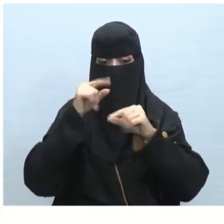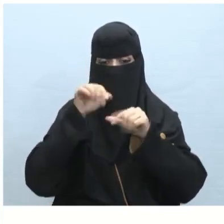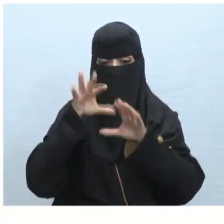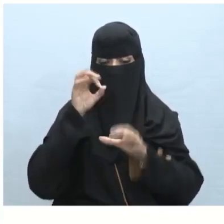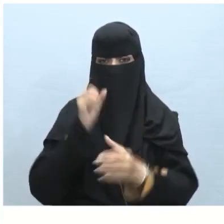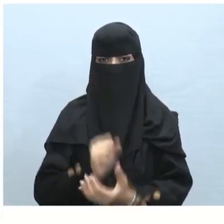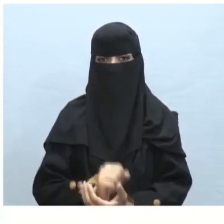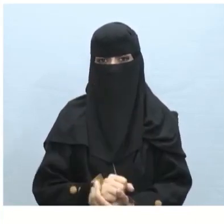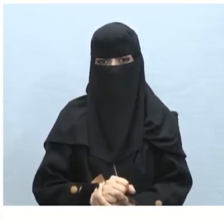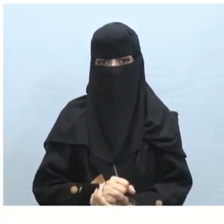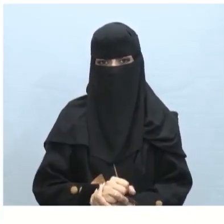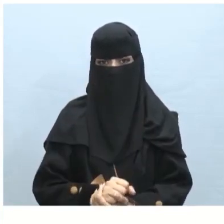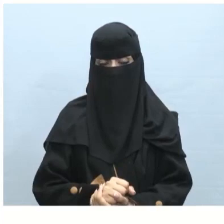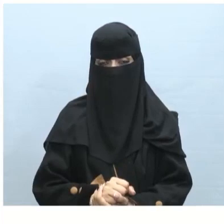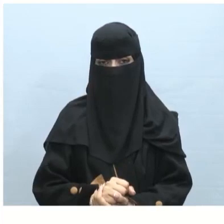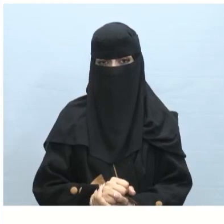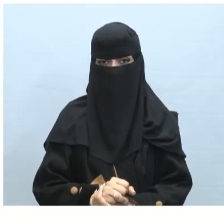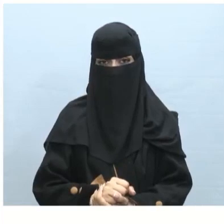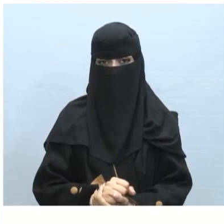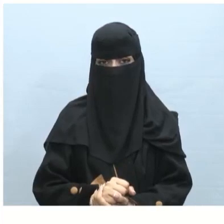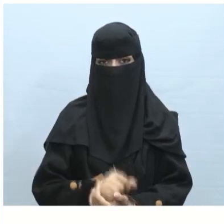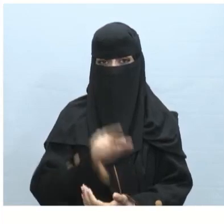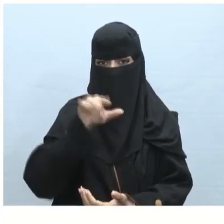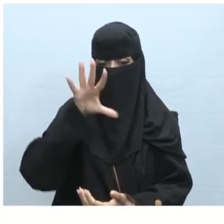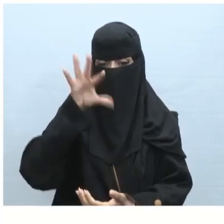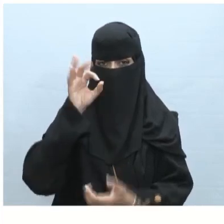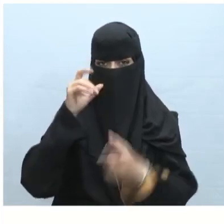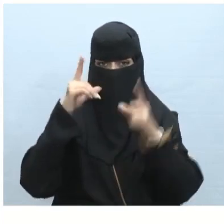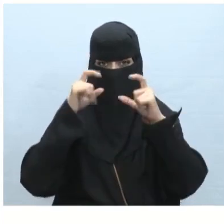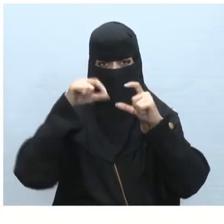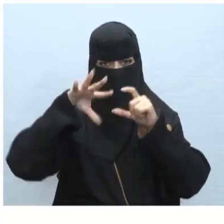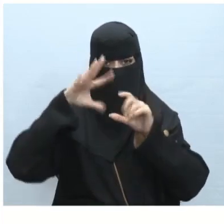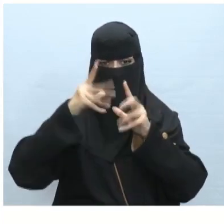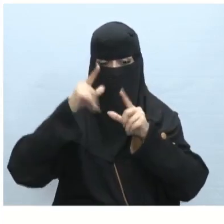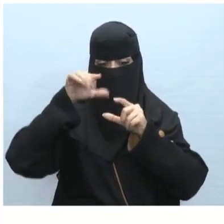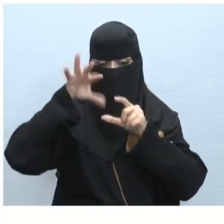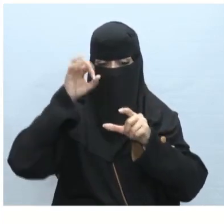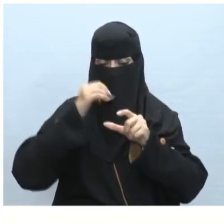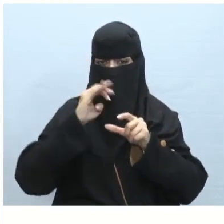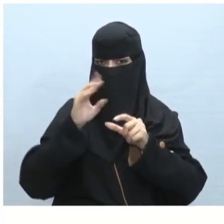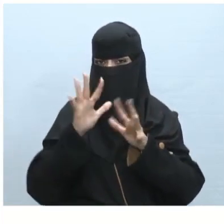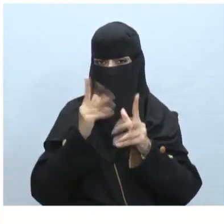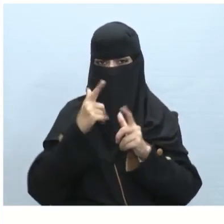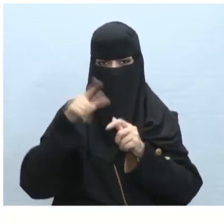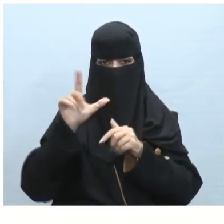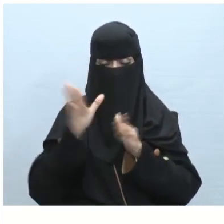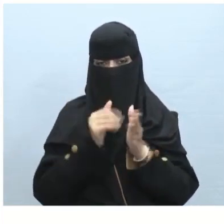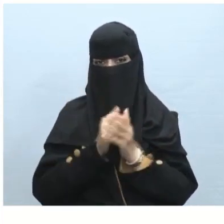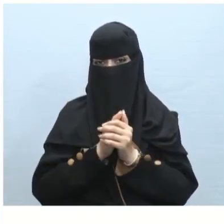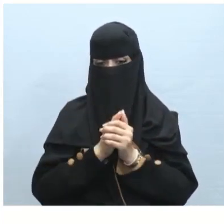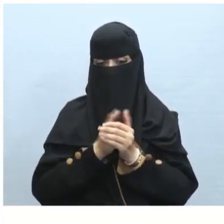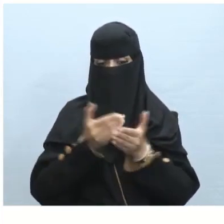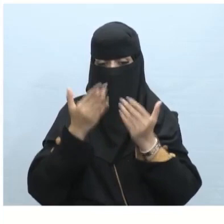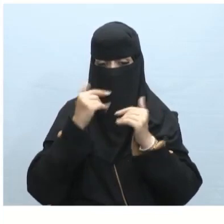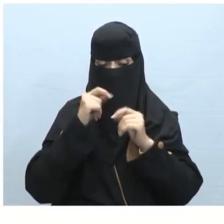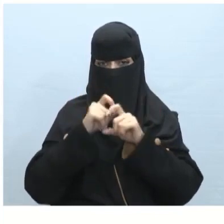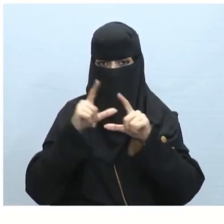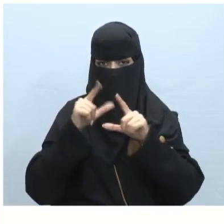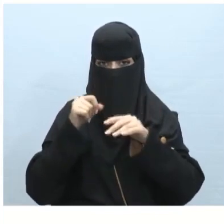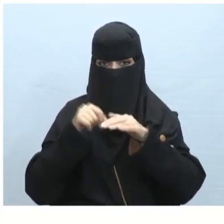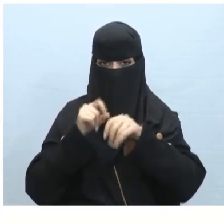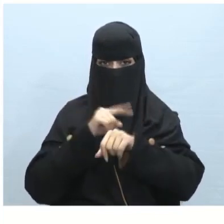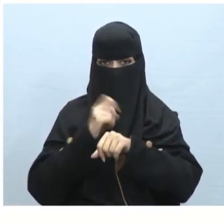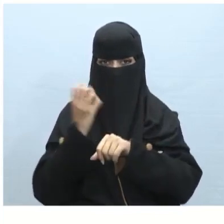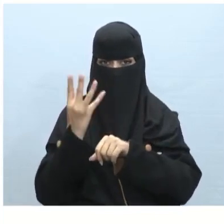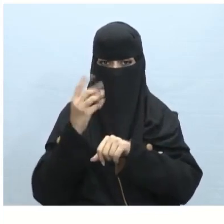أحد الخيارات صحيح هل هو يستغرق الانتقال لمدة 10 ثواني وتظهر الشريحة